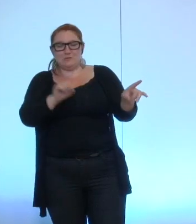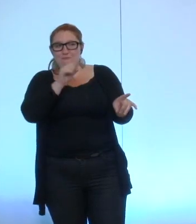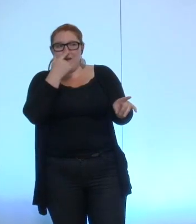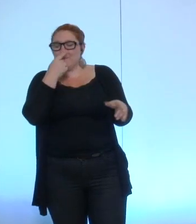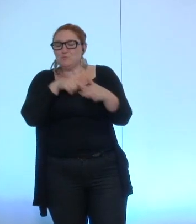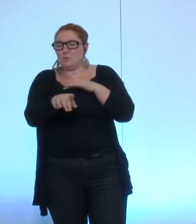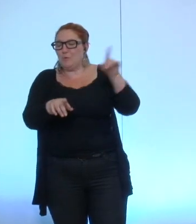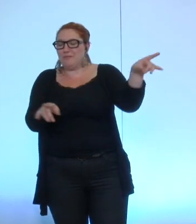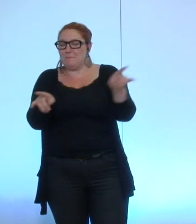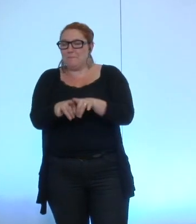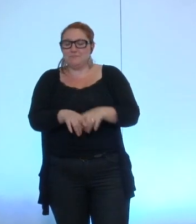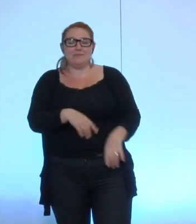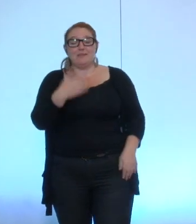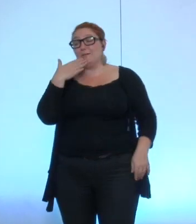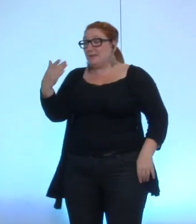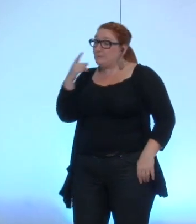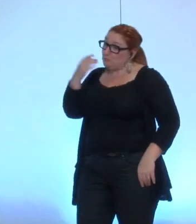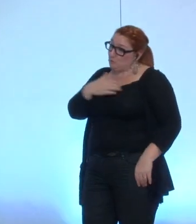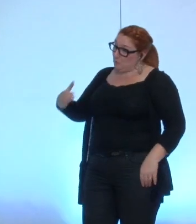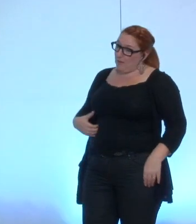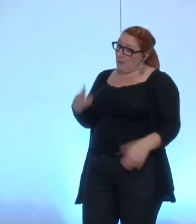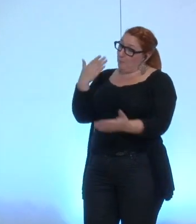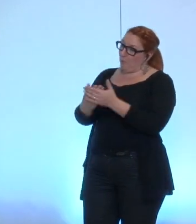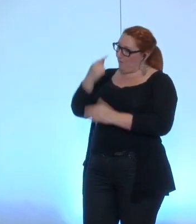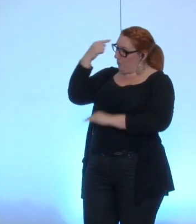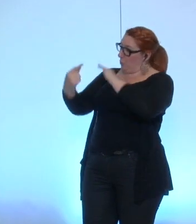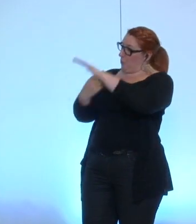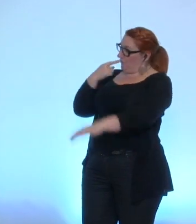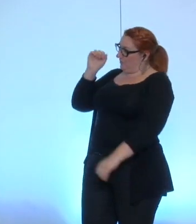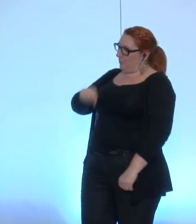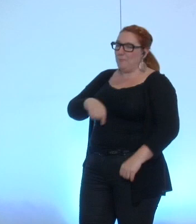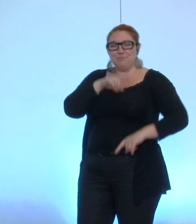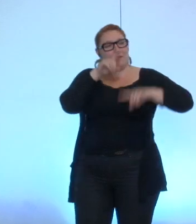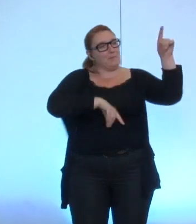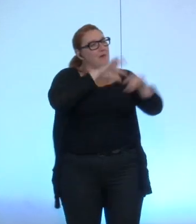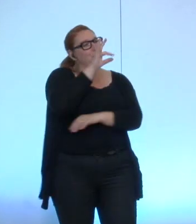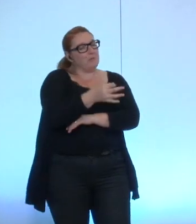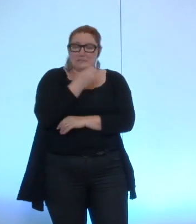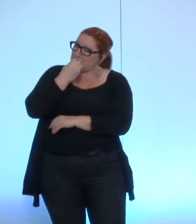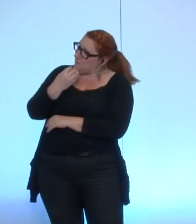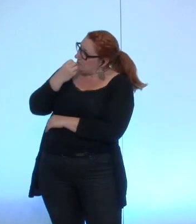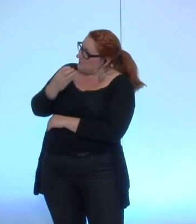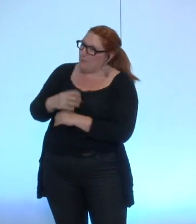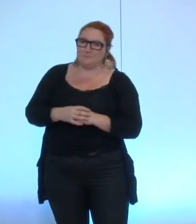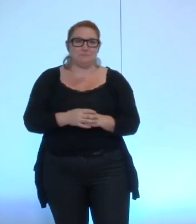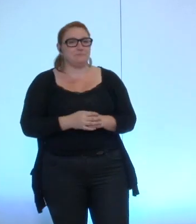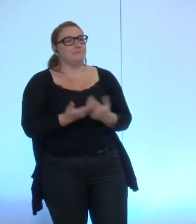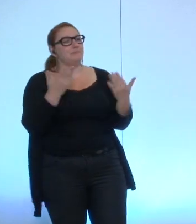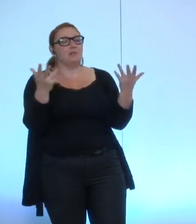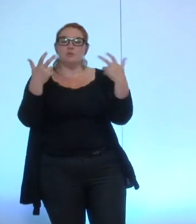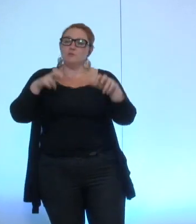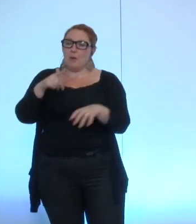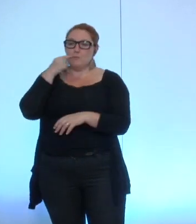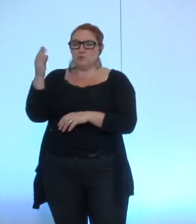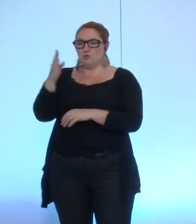Monsieur Safar Je vous remercie comme quoi monsieur le maire vous êtes capable de lire dans ma pensée aussi c'est tout à fait bien mais je ne voudrais pas que